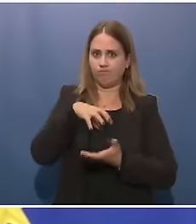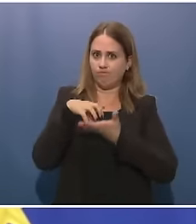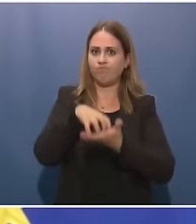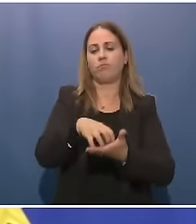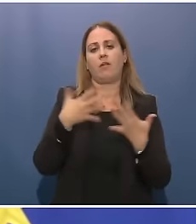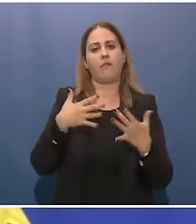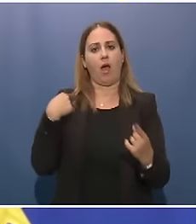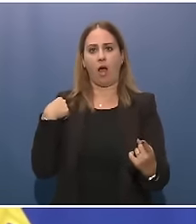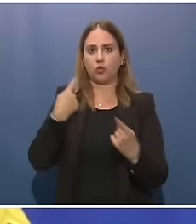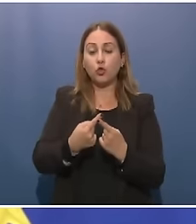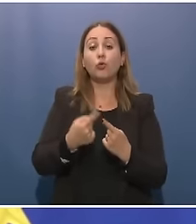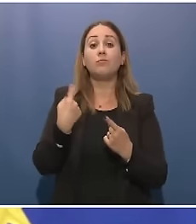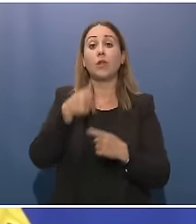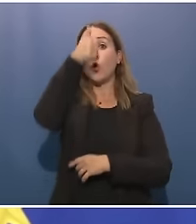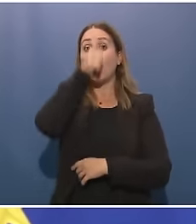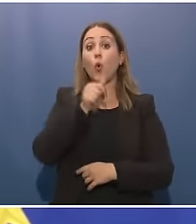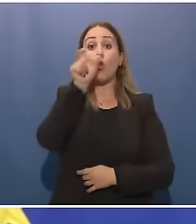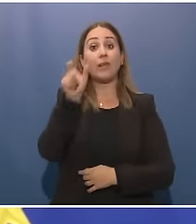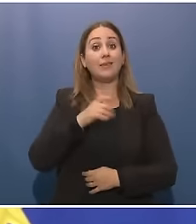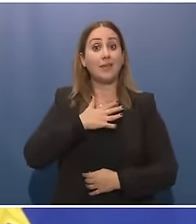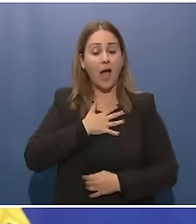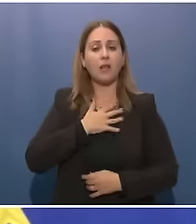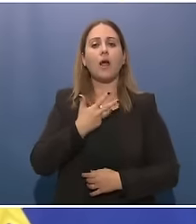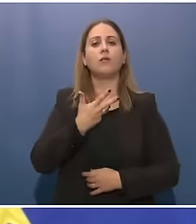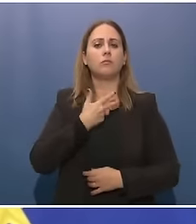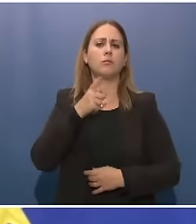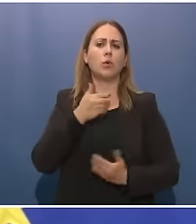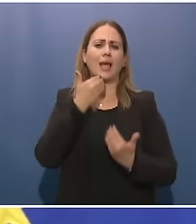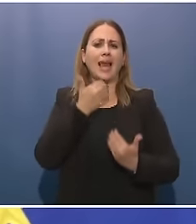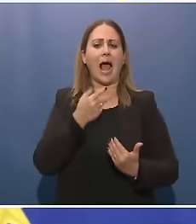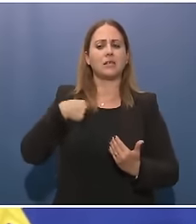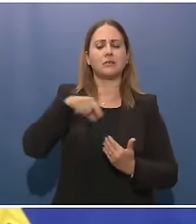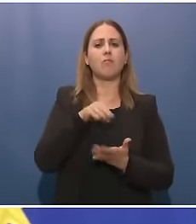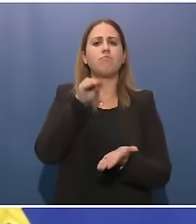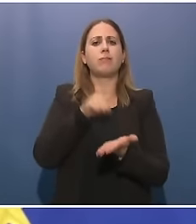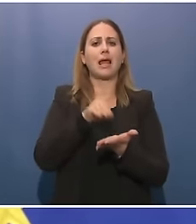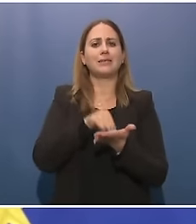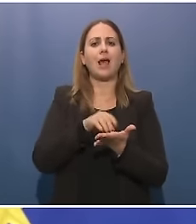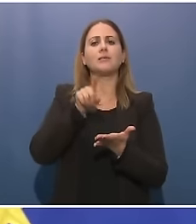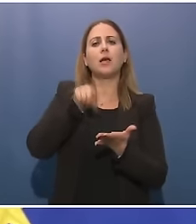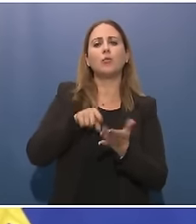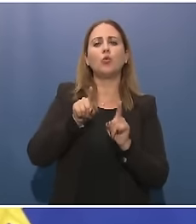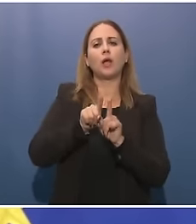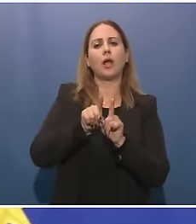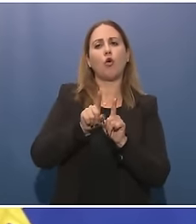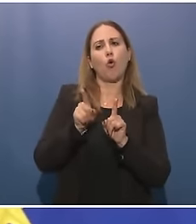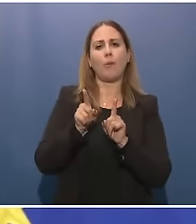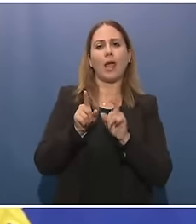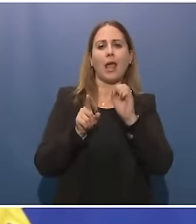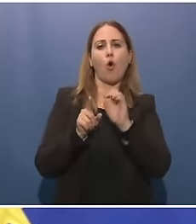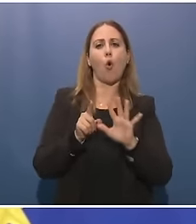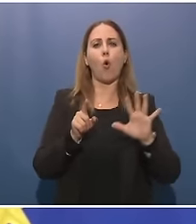azione si articola anche attraverso la nostra presenza lungo il fianco orientale dell'Alleanza,